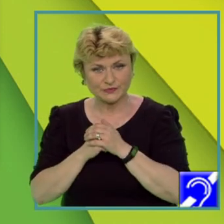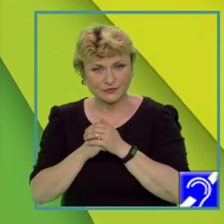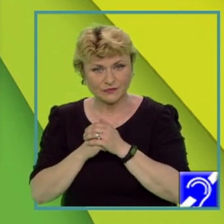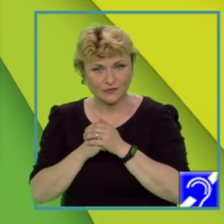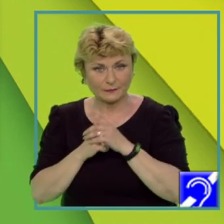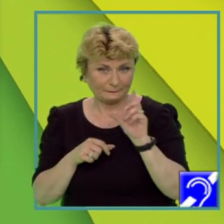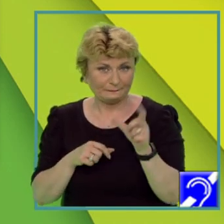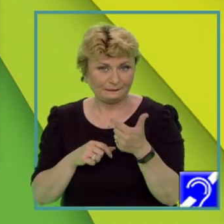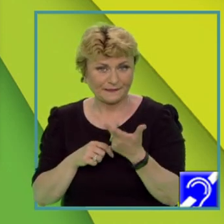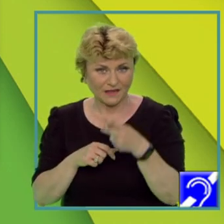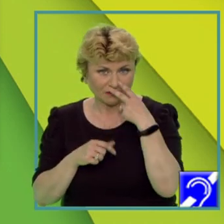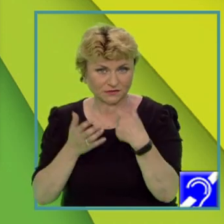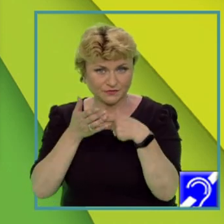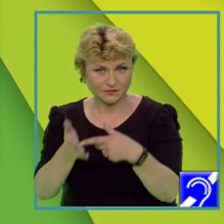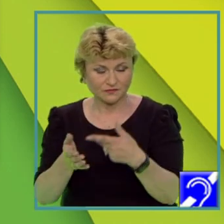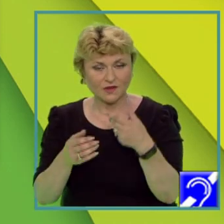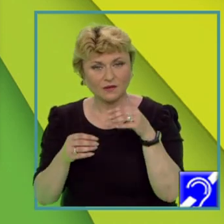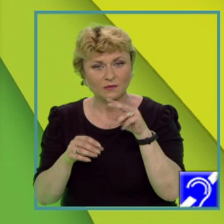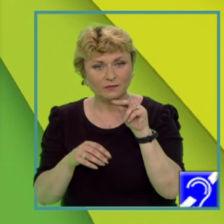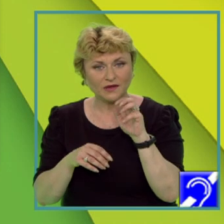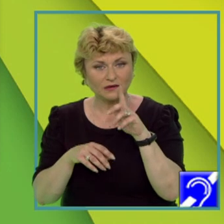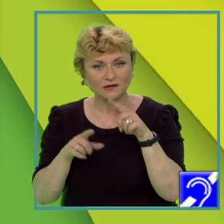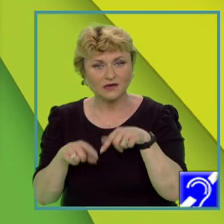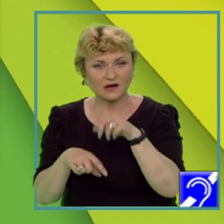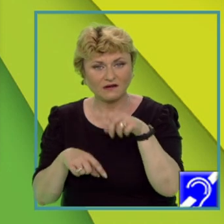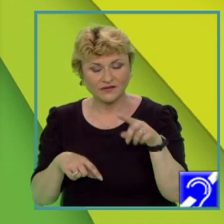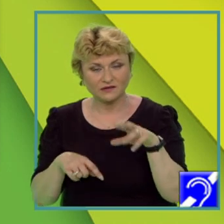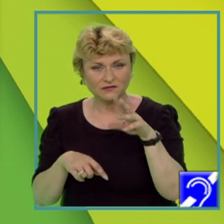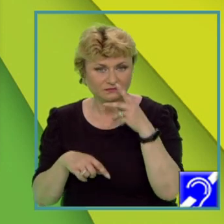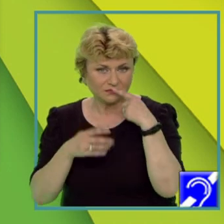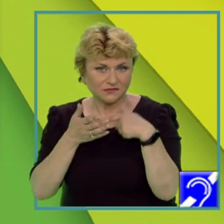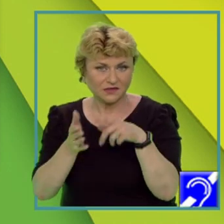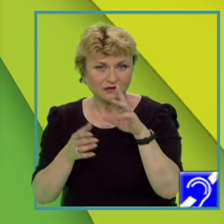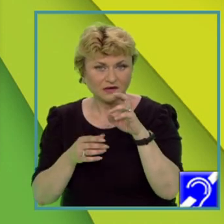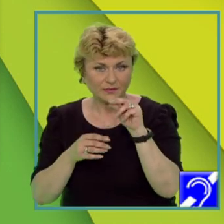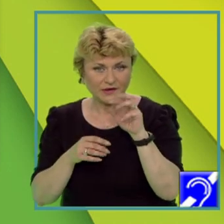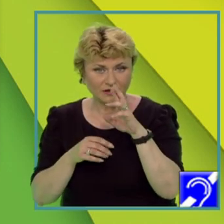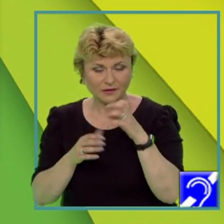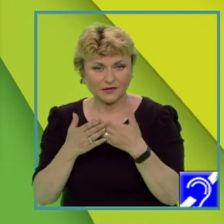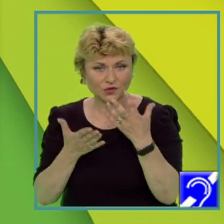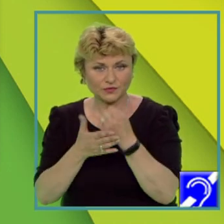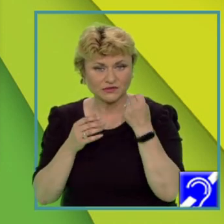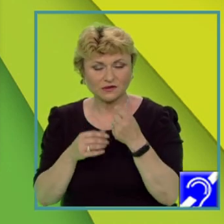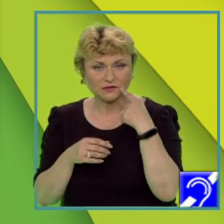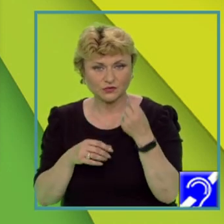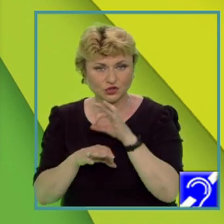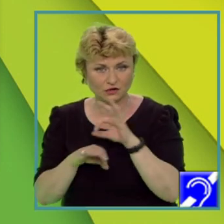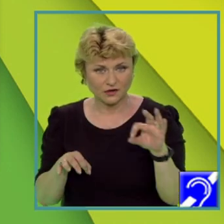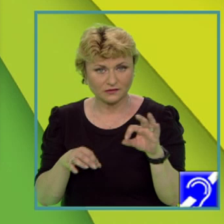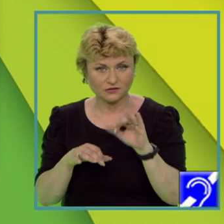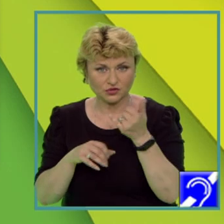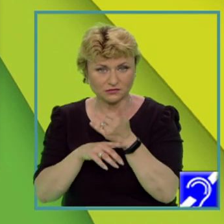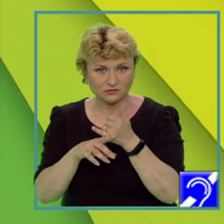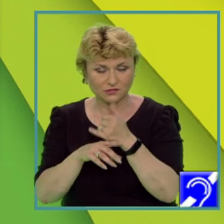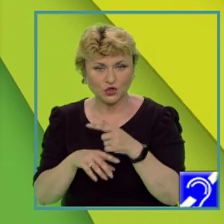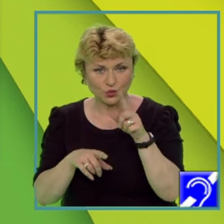Putem reprezenta pe grafic repere pentru a obține răspunsuri corecte și iată se observă